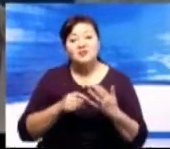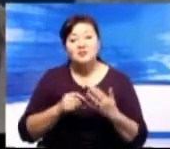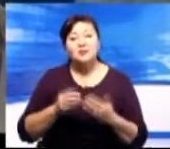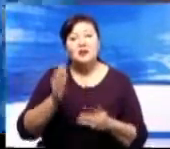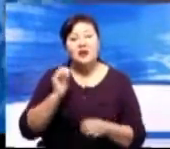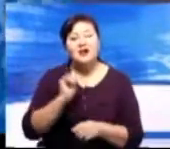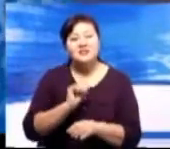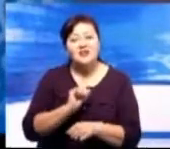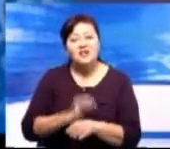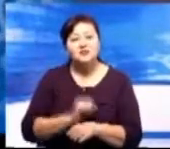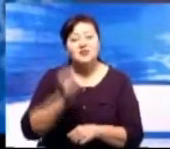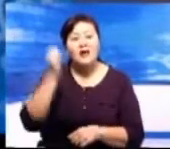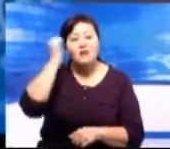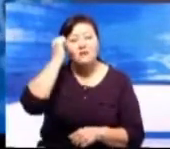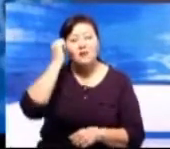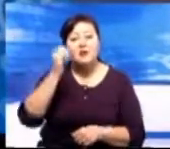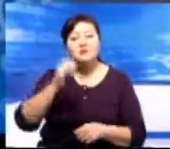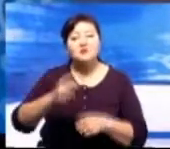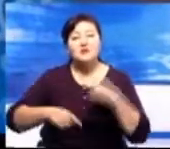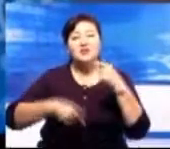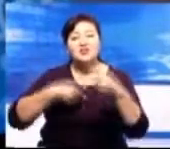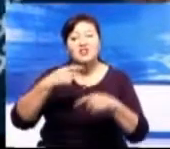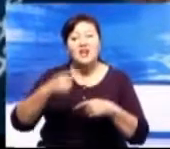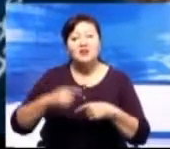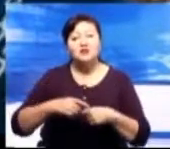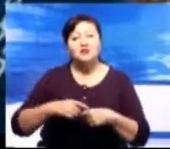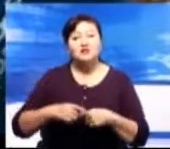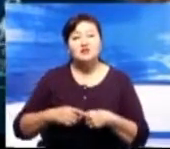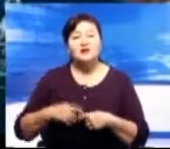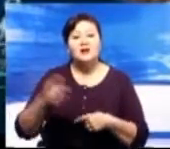останутся на долгие годы в памяти подрастающего поколения.